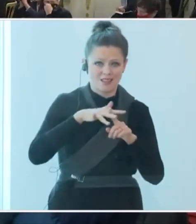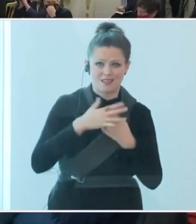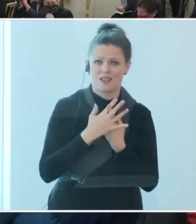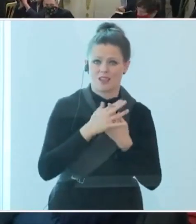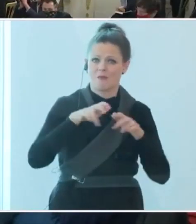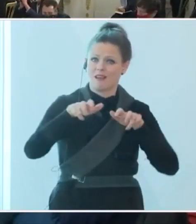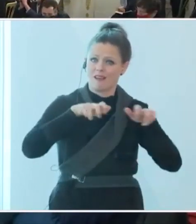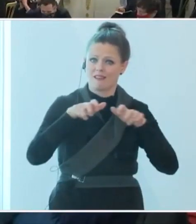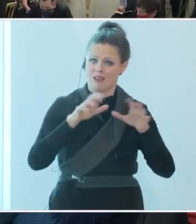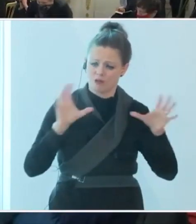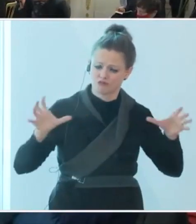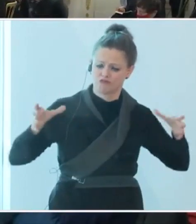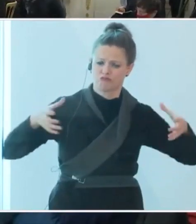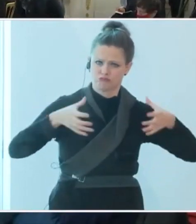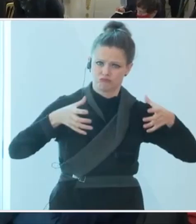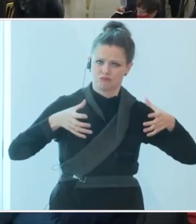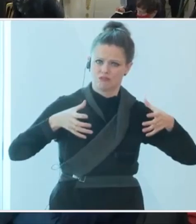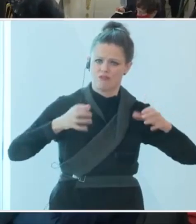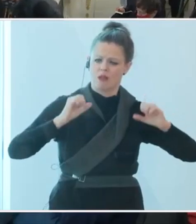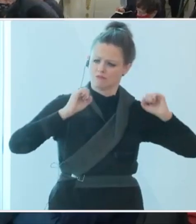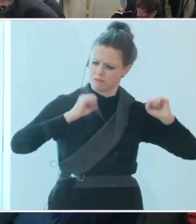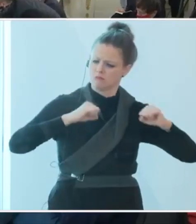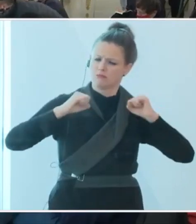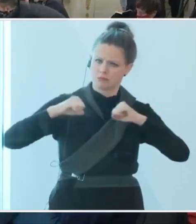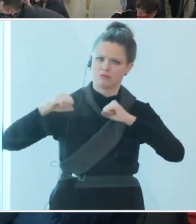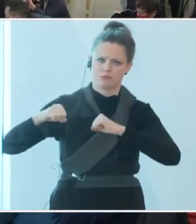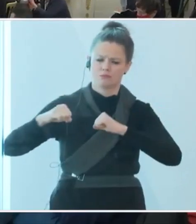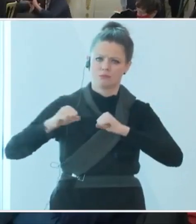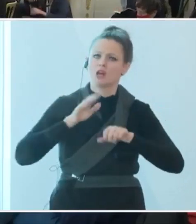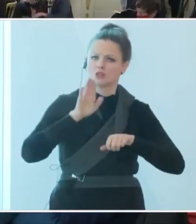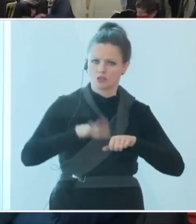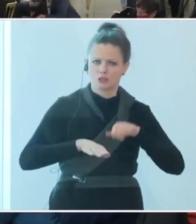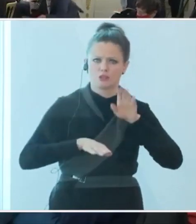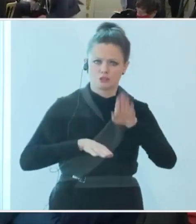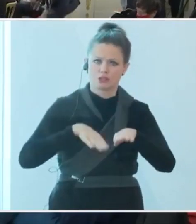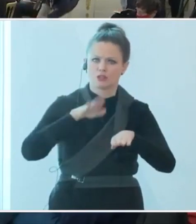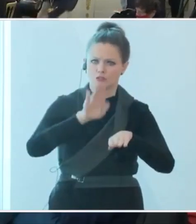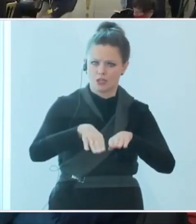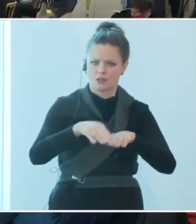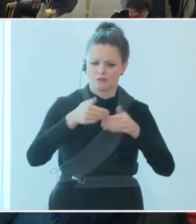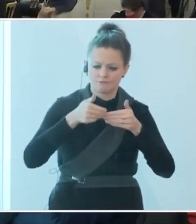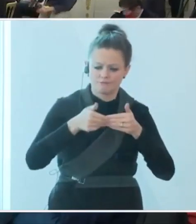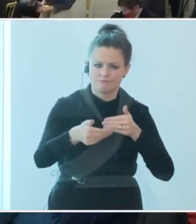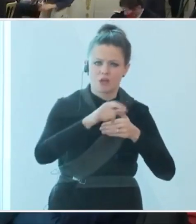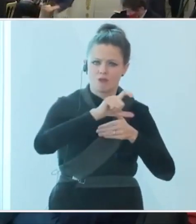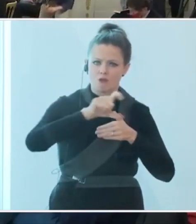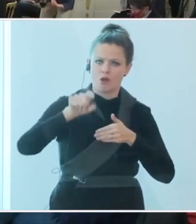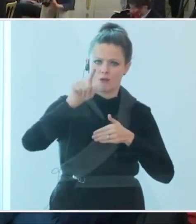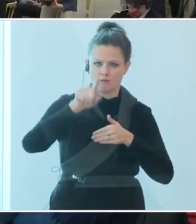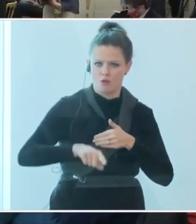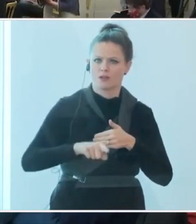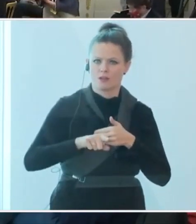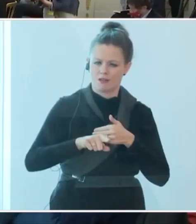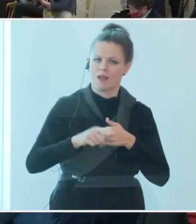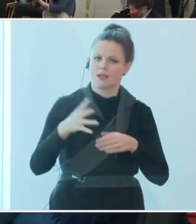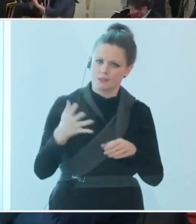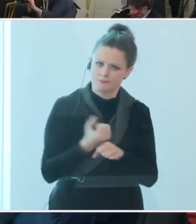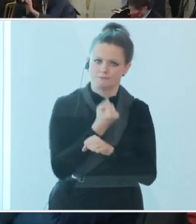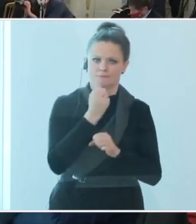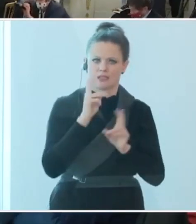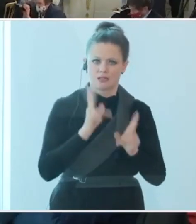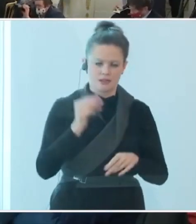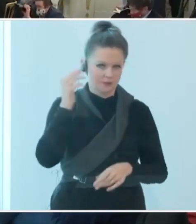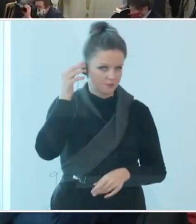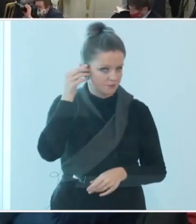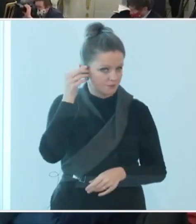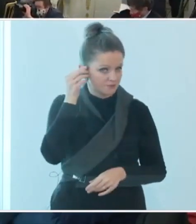Regierungsmannschaft für die Vereinbarung dieser Schritte, die uns durch die nächsten Wochen und Monate bringen sollen. Vielen Dank. Vielen